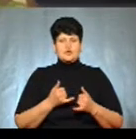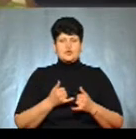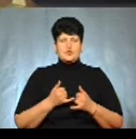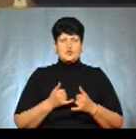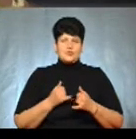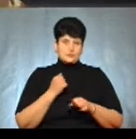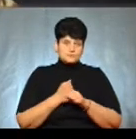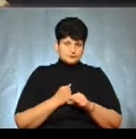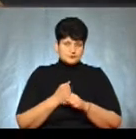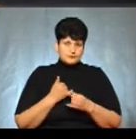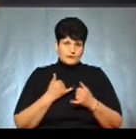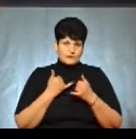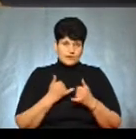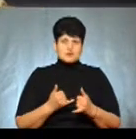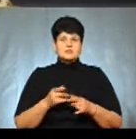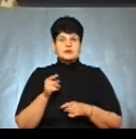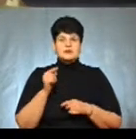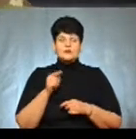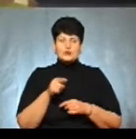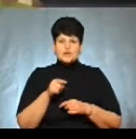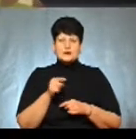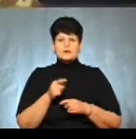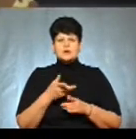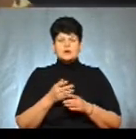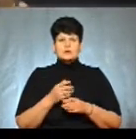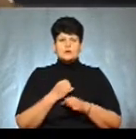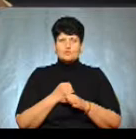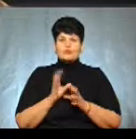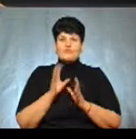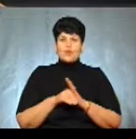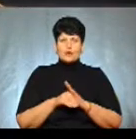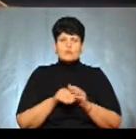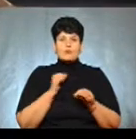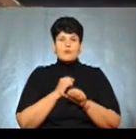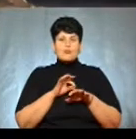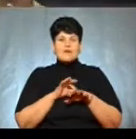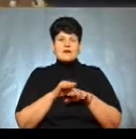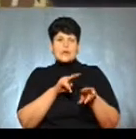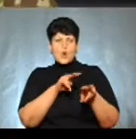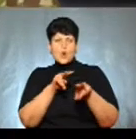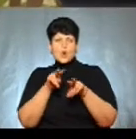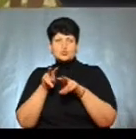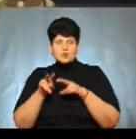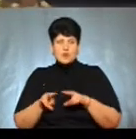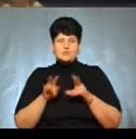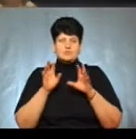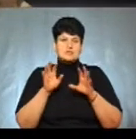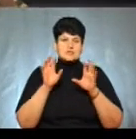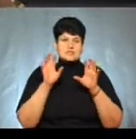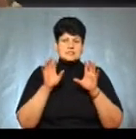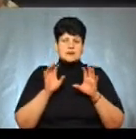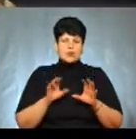33 закону про місцеве самоврядування, до їхніх повноважень входить здійснення контролю за дотриманням природоохоронного законодавства на